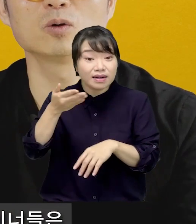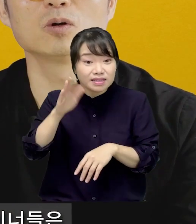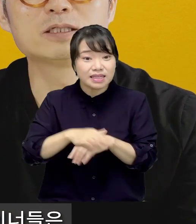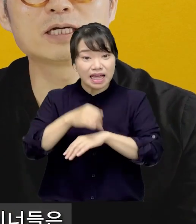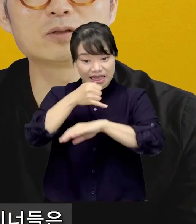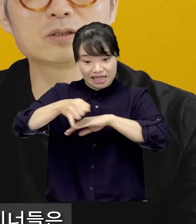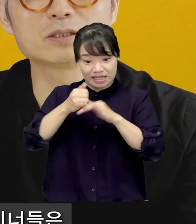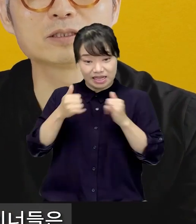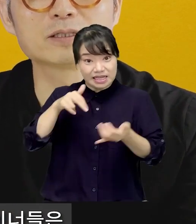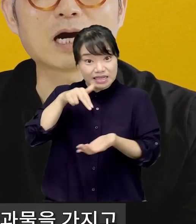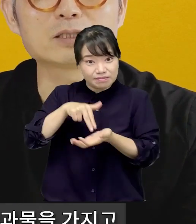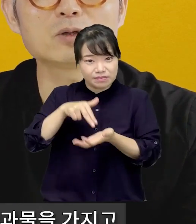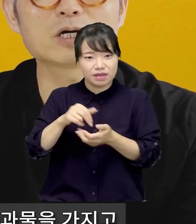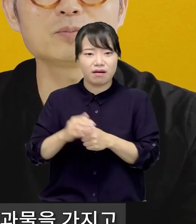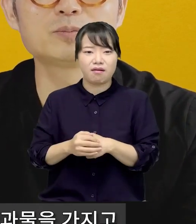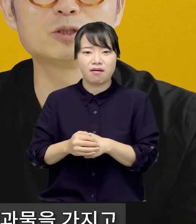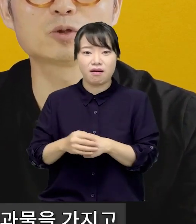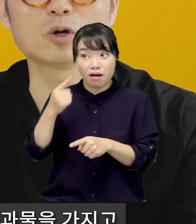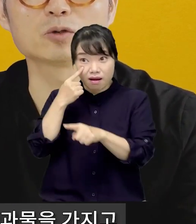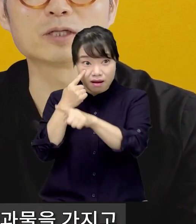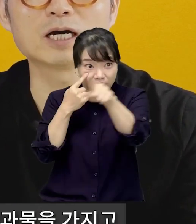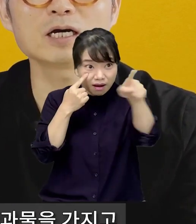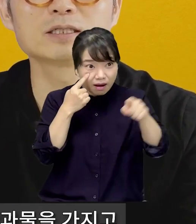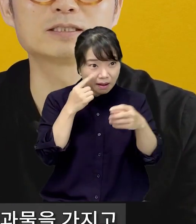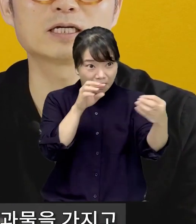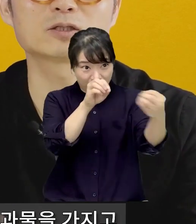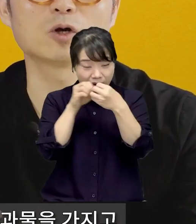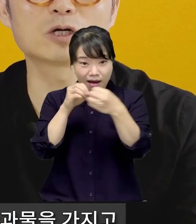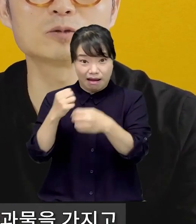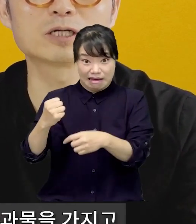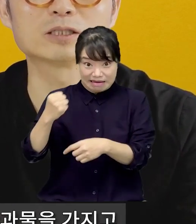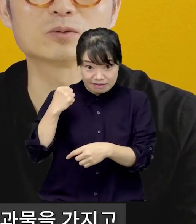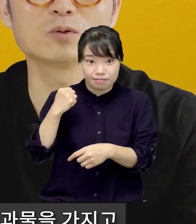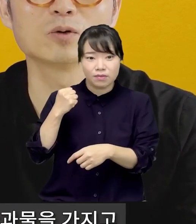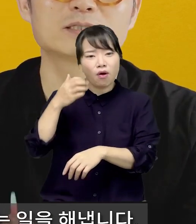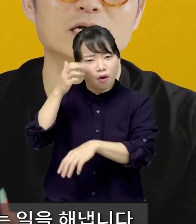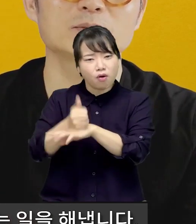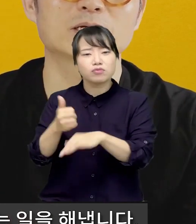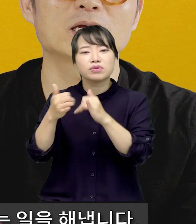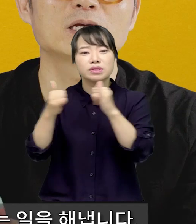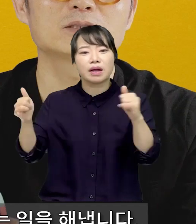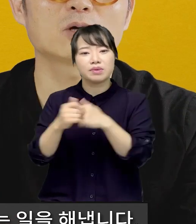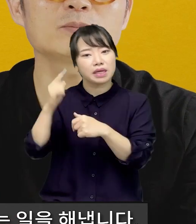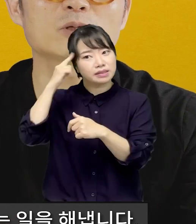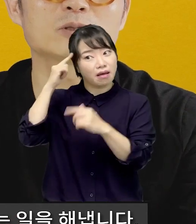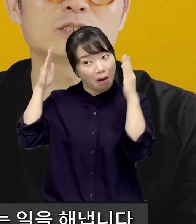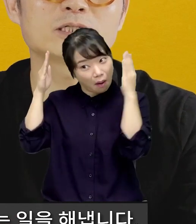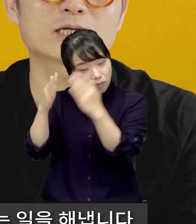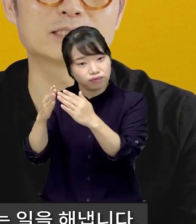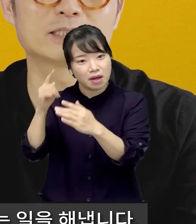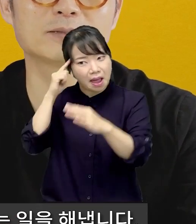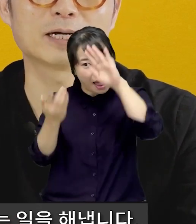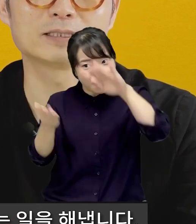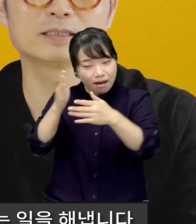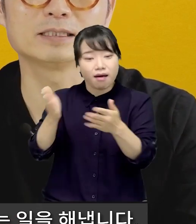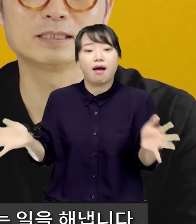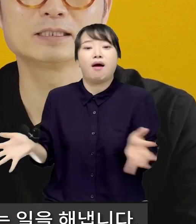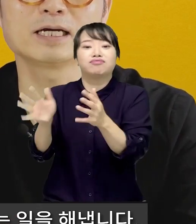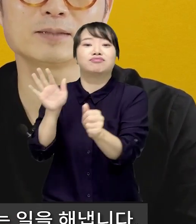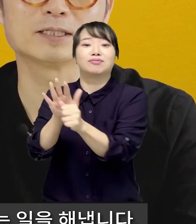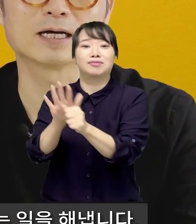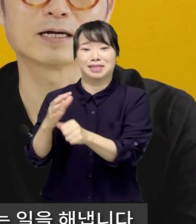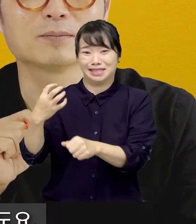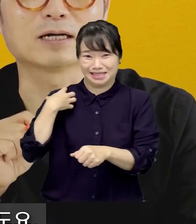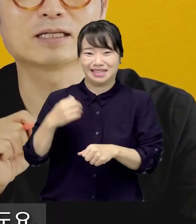불구하고 디자이너들은 강력한 비주얼 언어나 디자인 결과물을 가지고 사람들에게 선입견을 가지게 만드는